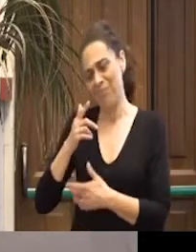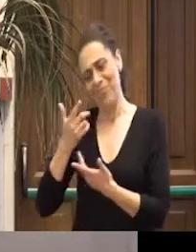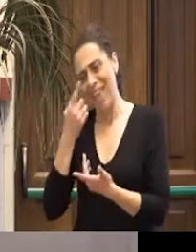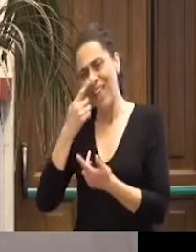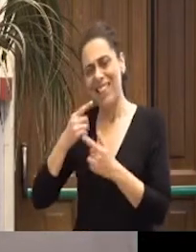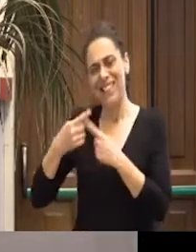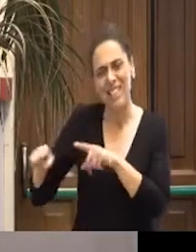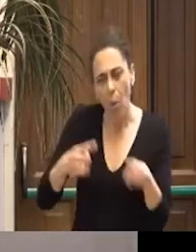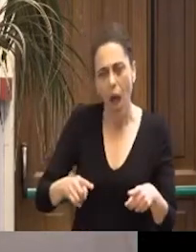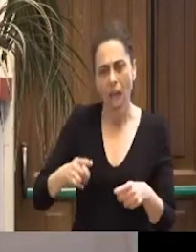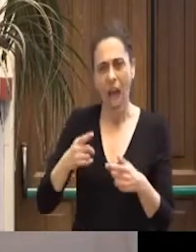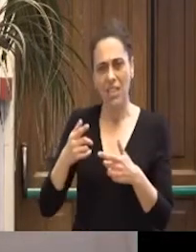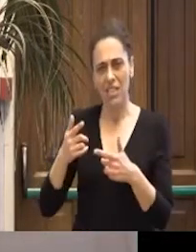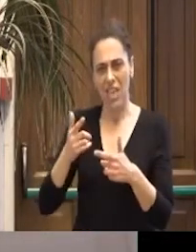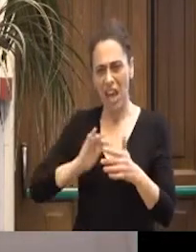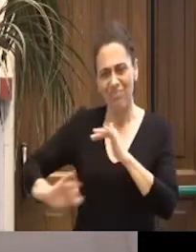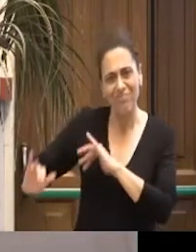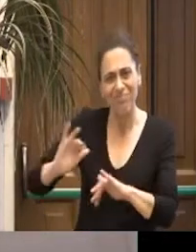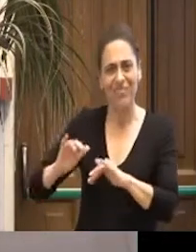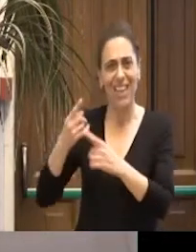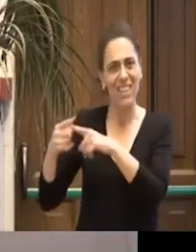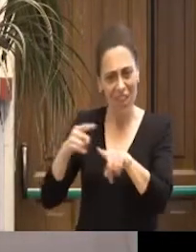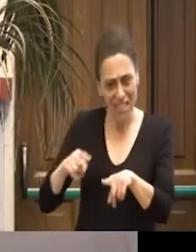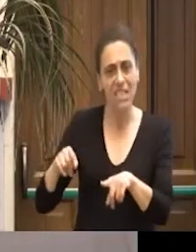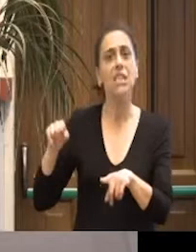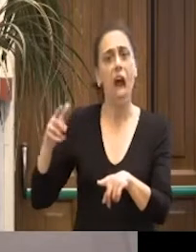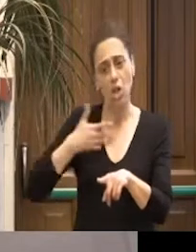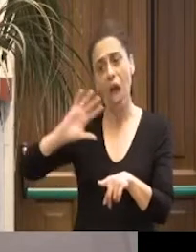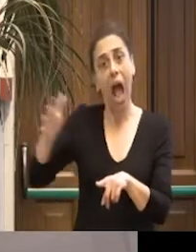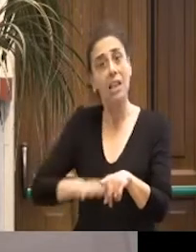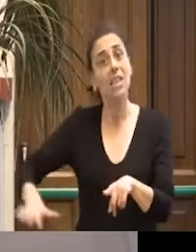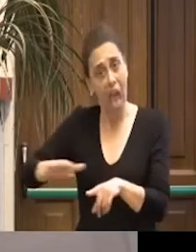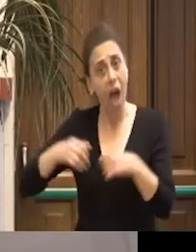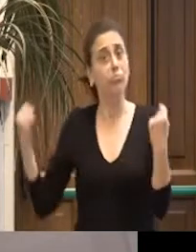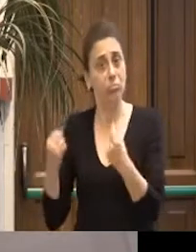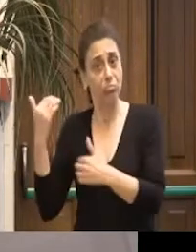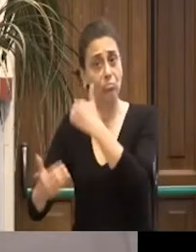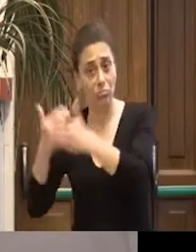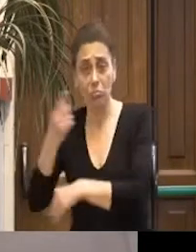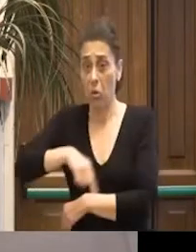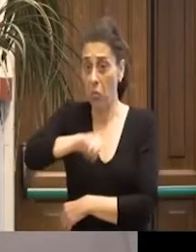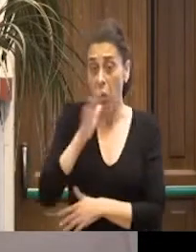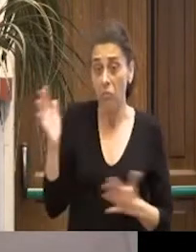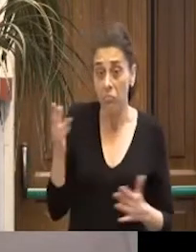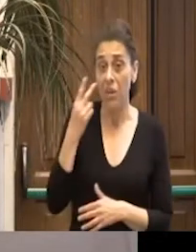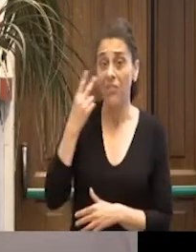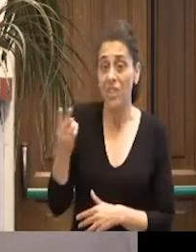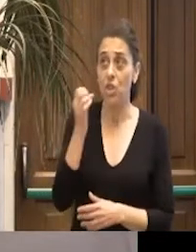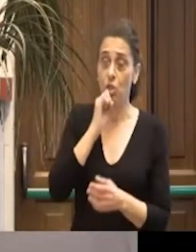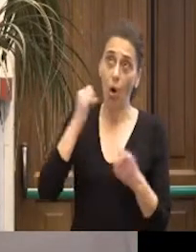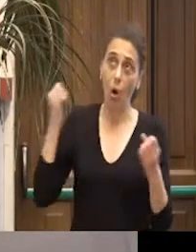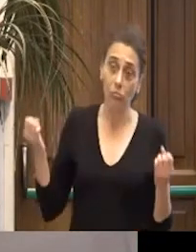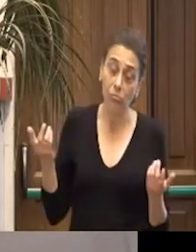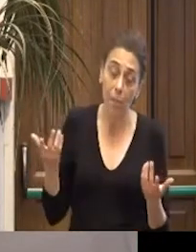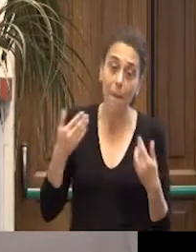'altra sperimentazione sul tema specifico delle disuguaglianze, avrete sicuramente visto la presentazione del 25 marzo